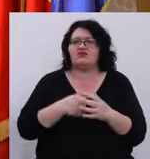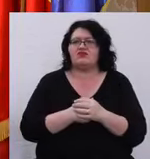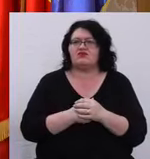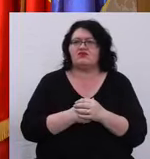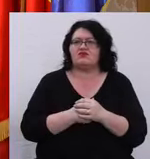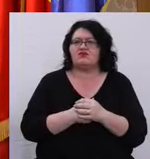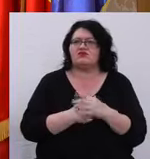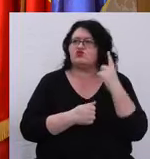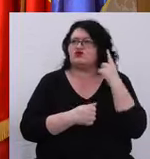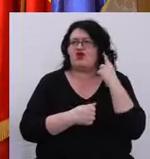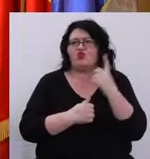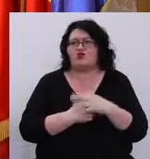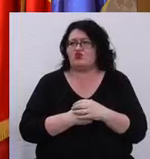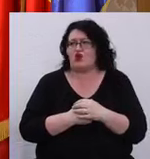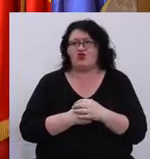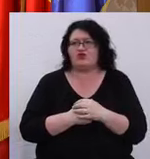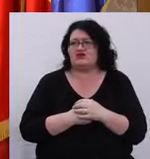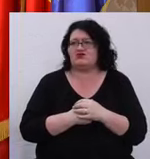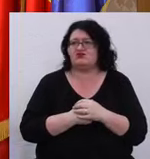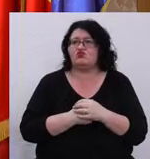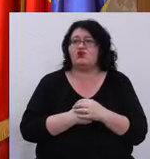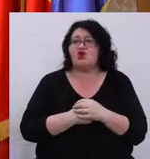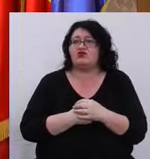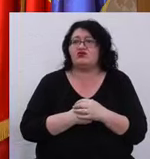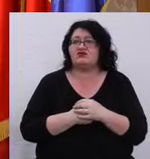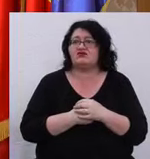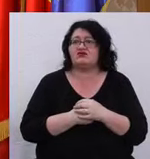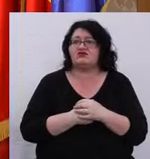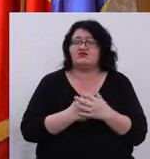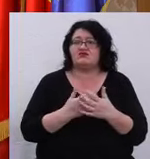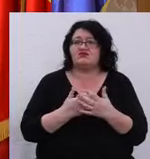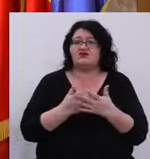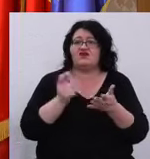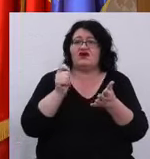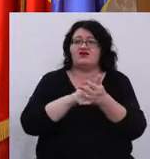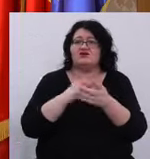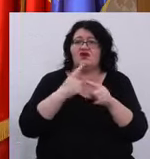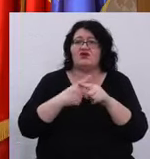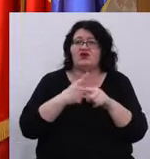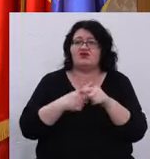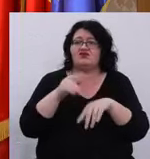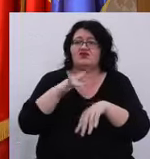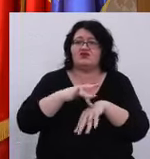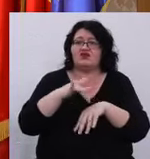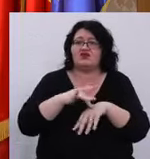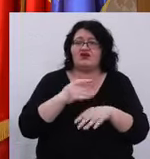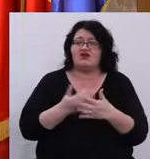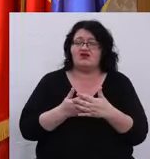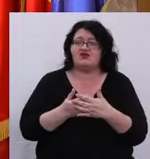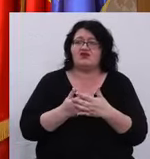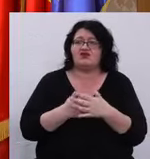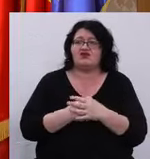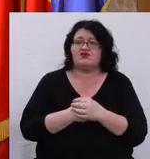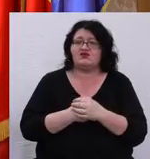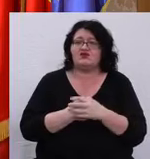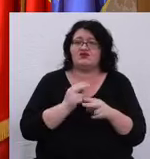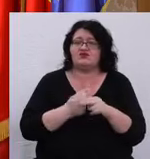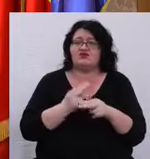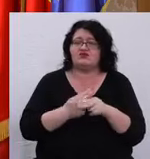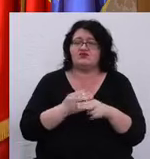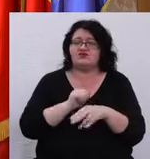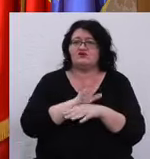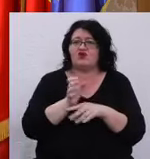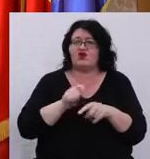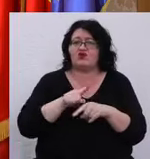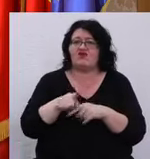proiect extrem de important pentru noi pentru că vom achiziționa aparatură dedicată preponderent pacienților COVID